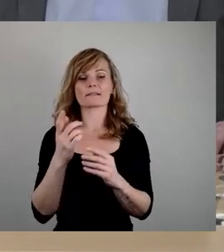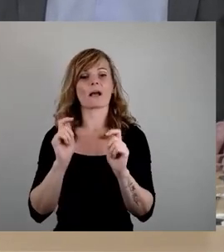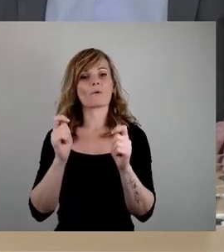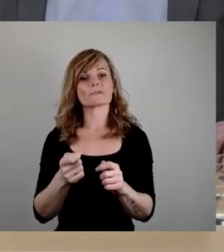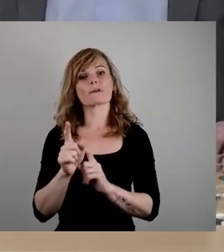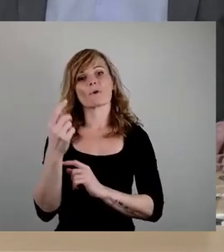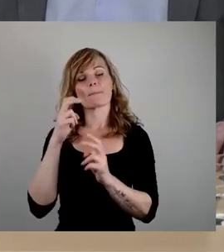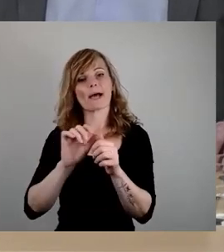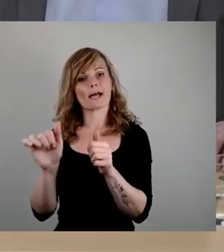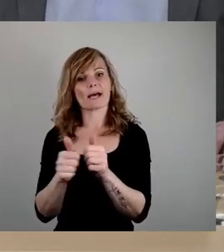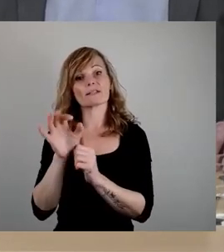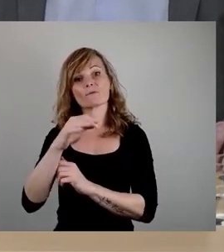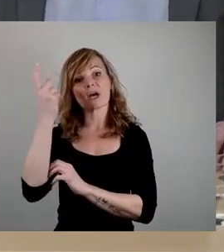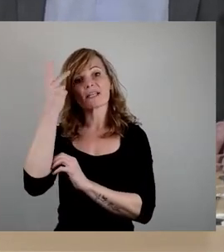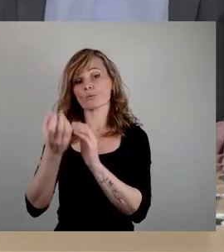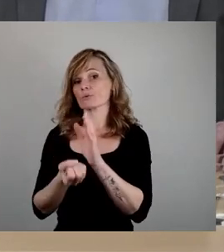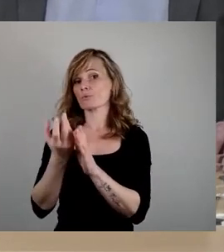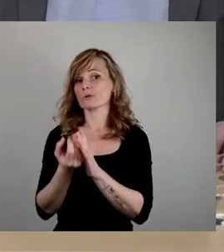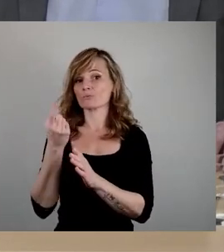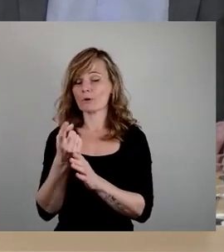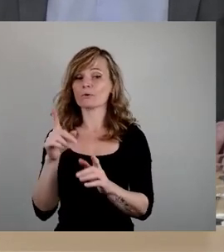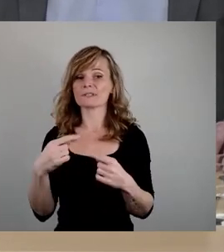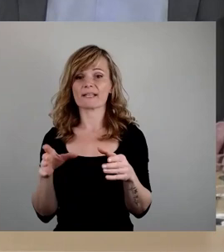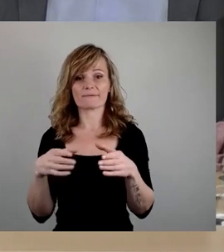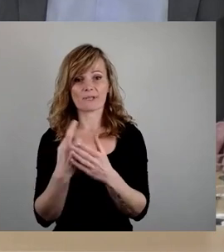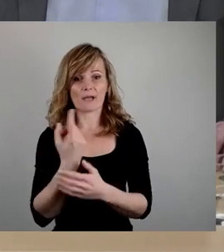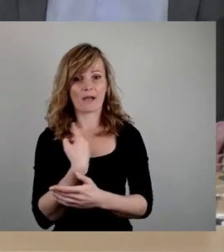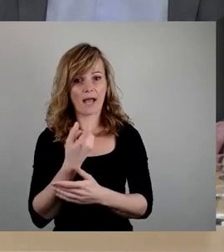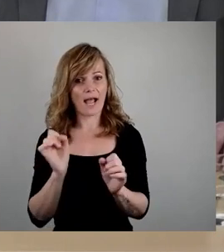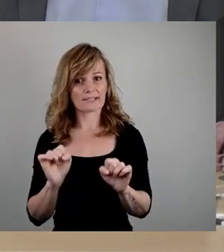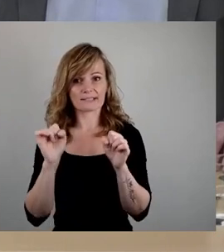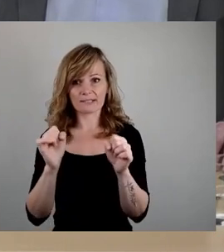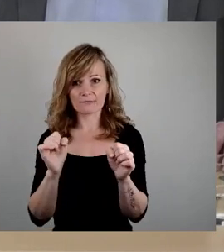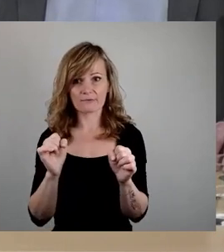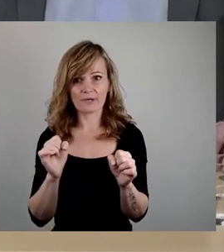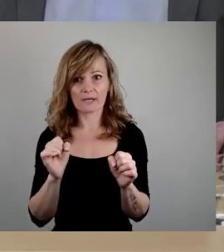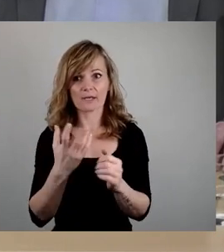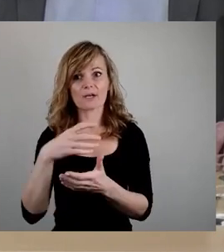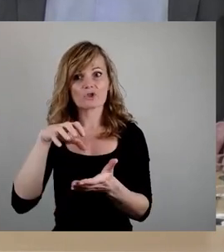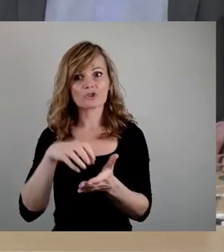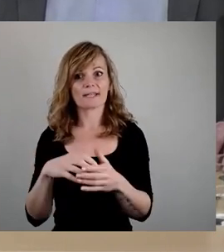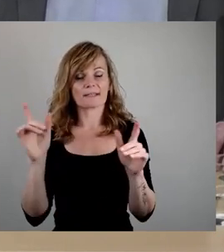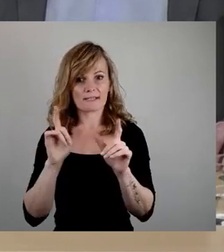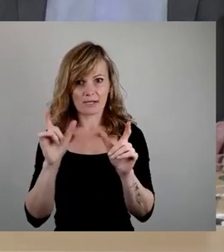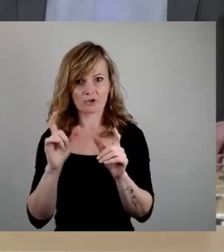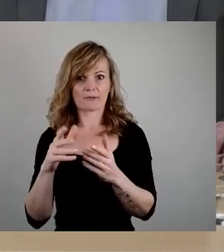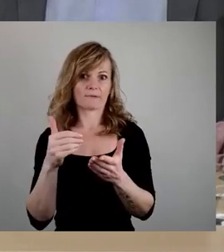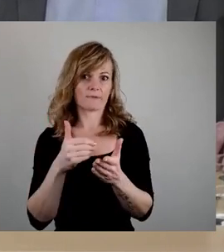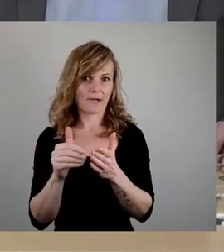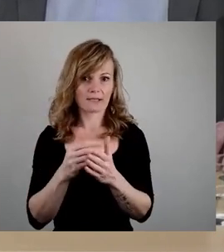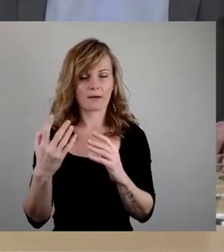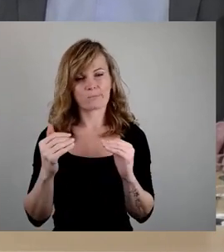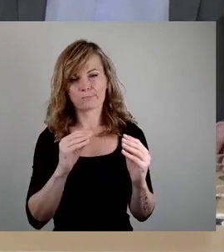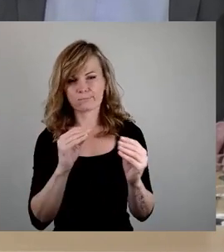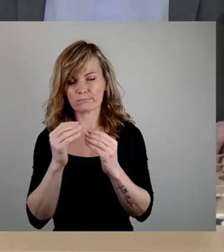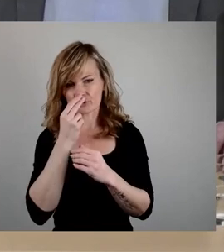Erinnerungskultur sein, sodass wir uns damit auch aktiv als Stadtgesellschaft weiter auseinandersetzen.